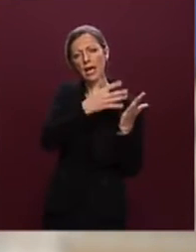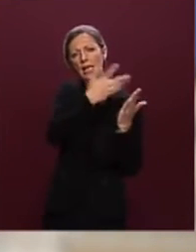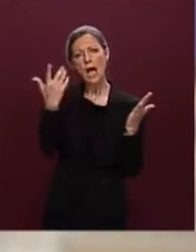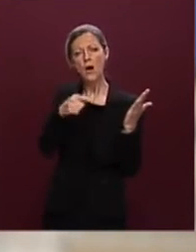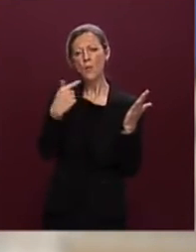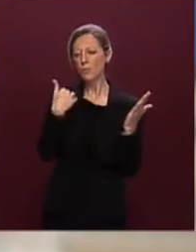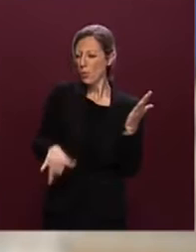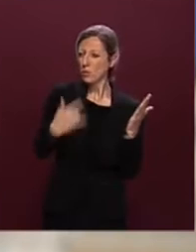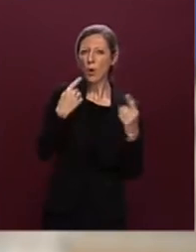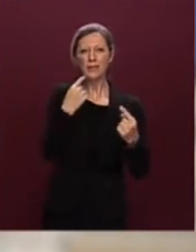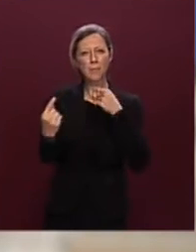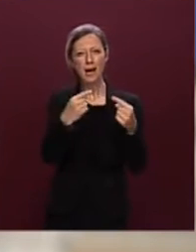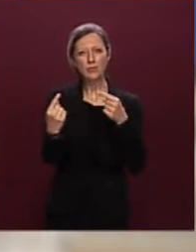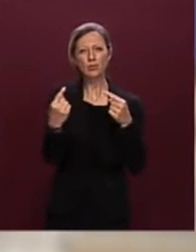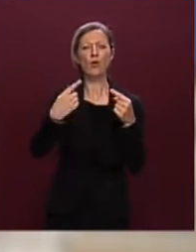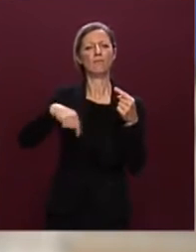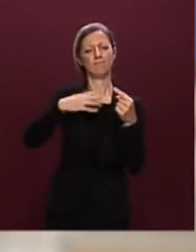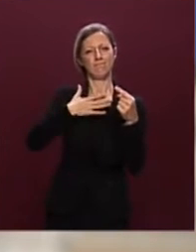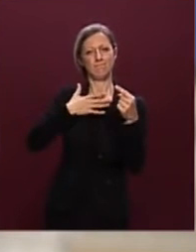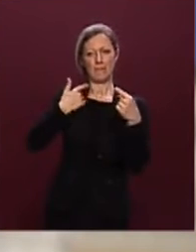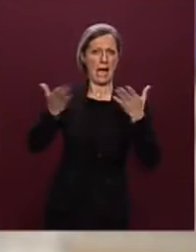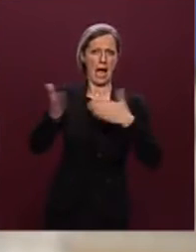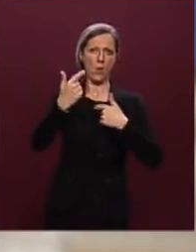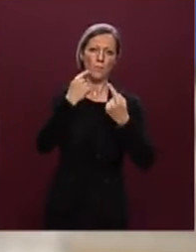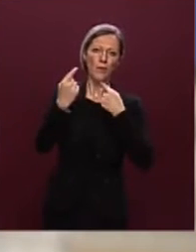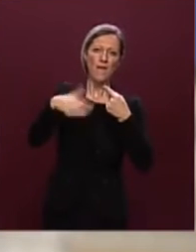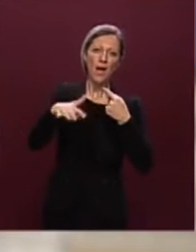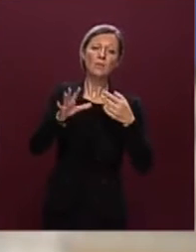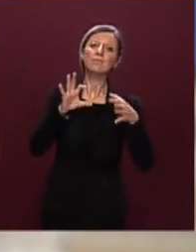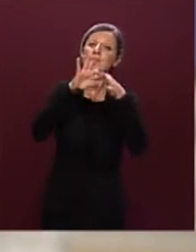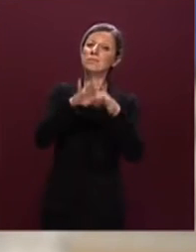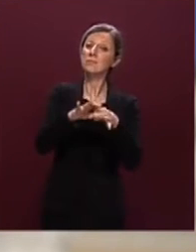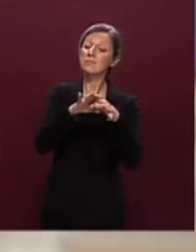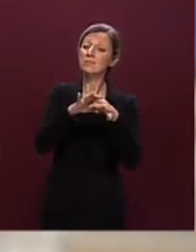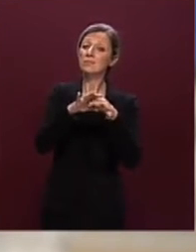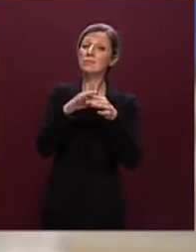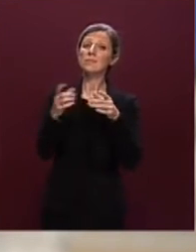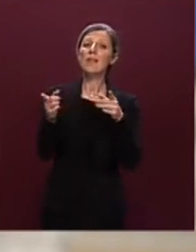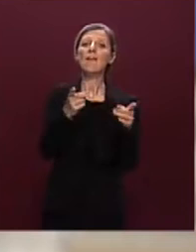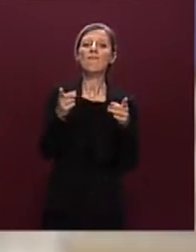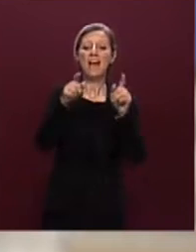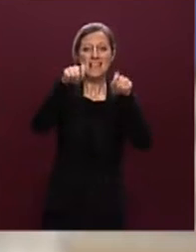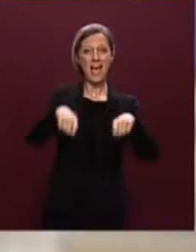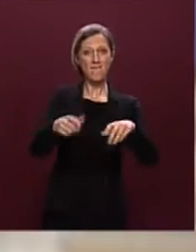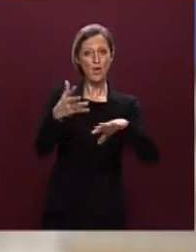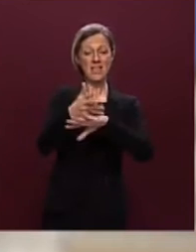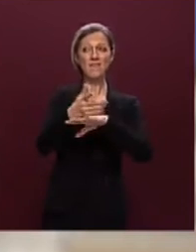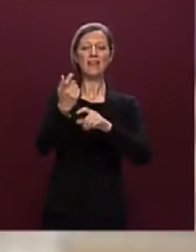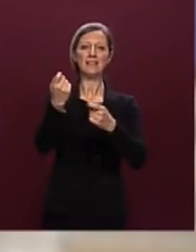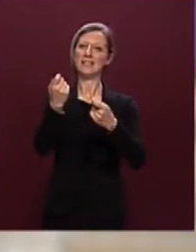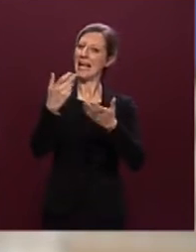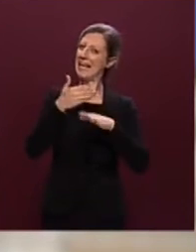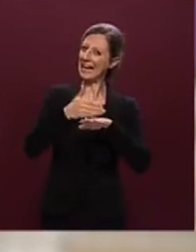recente dibattito che noi abbiamo tenuto anche in quest'Aula, collegata al ritardo della fase di avvio degli interventi, in modo